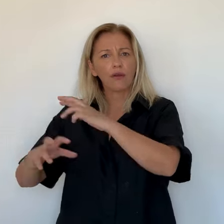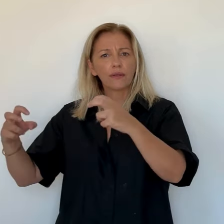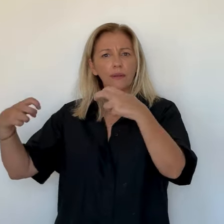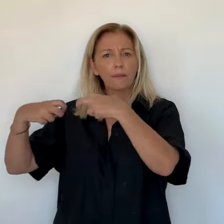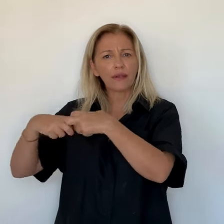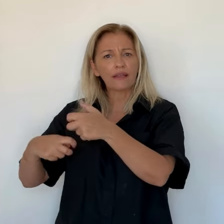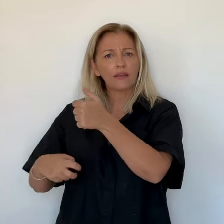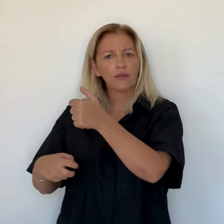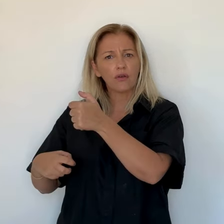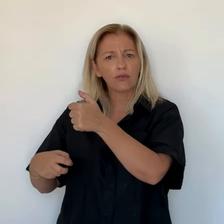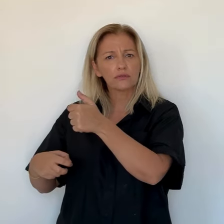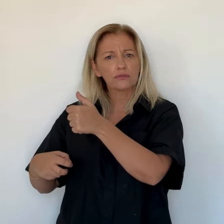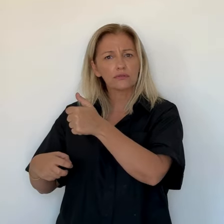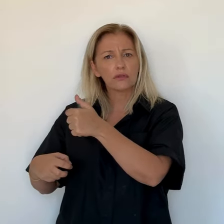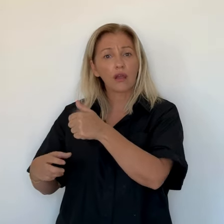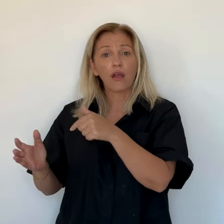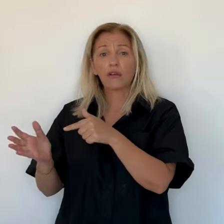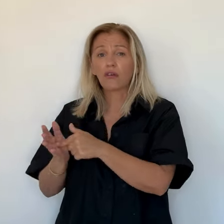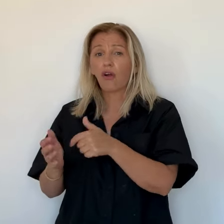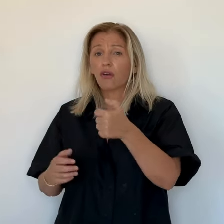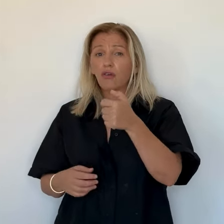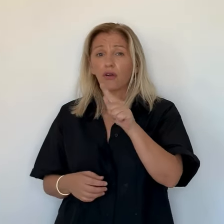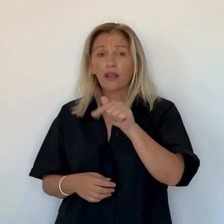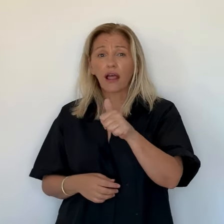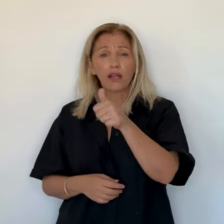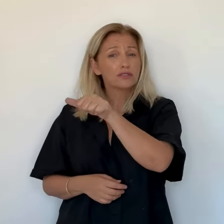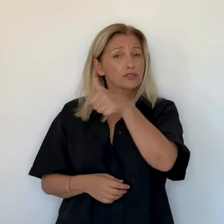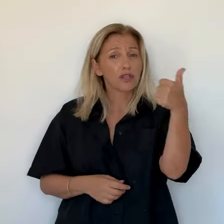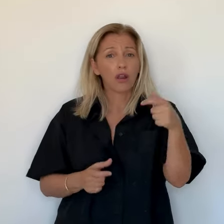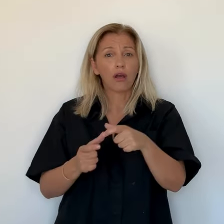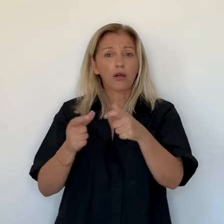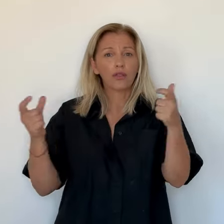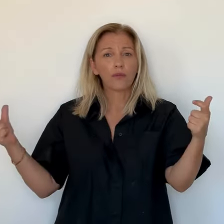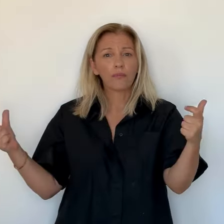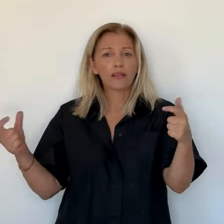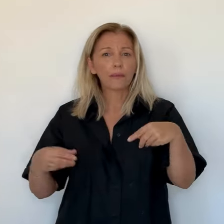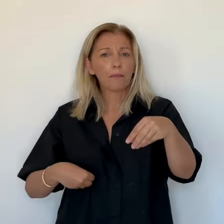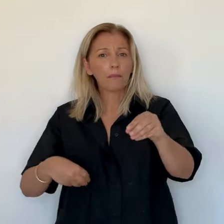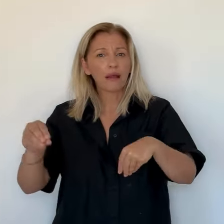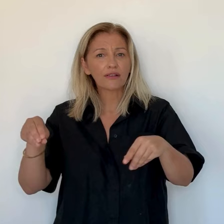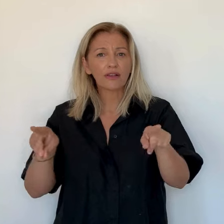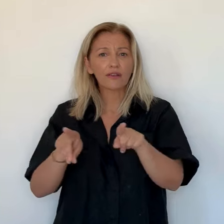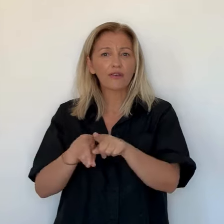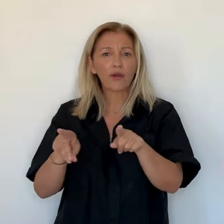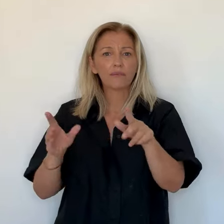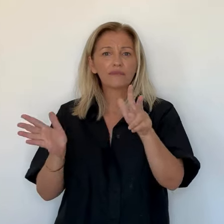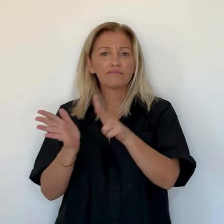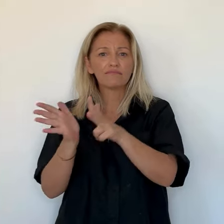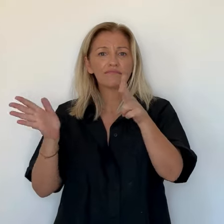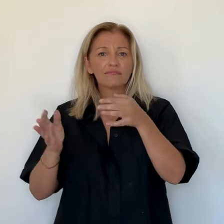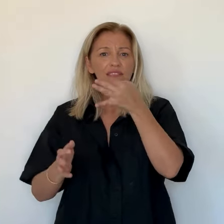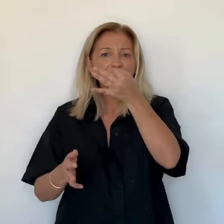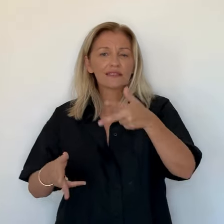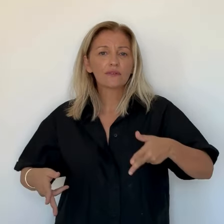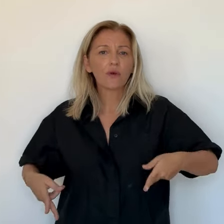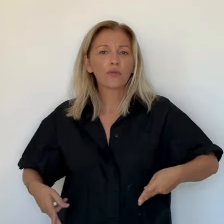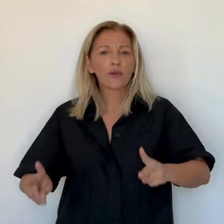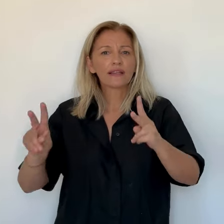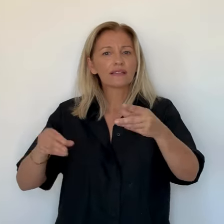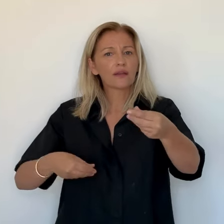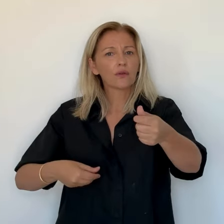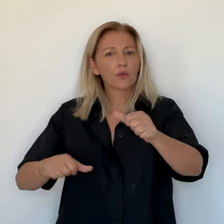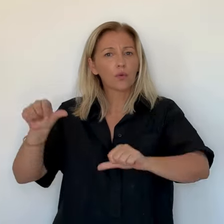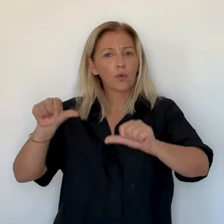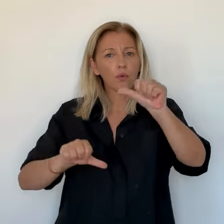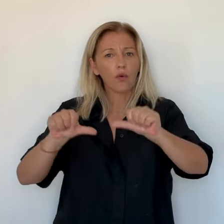L410-2 du Code du commerce, qui stipule qu'en situation de monopole, ce qui est le cas en Corse, c'est l'autorité de la concurrence qui l'a